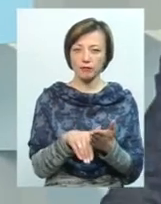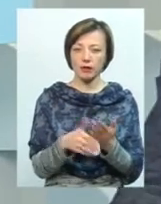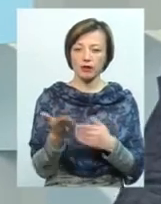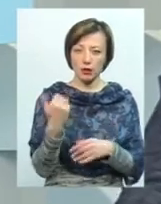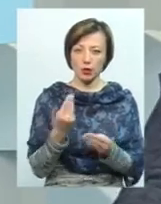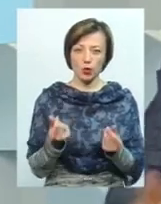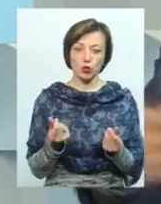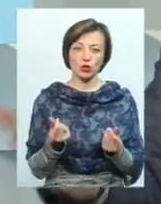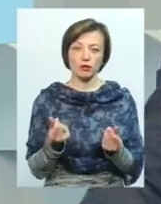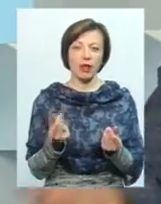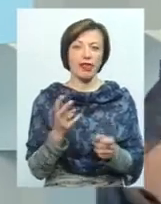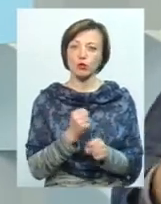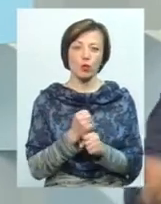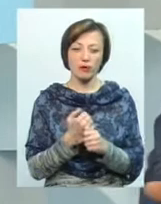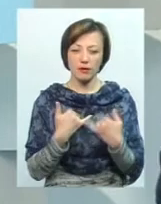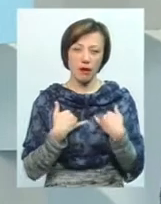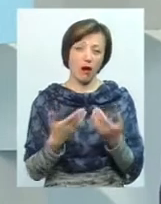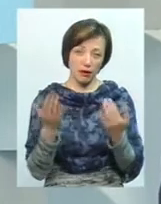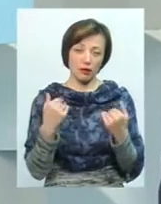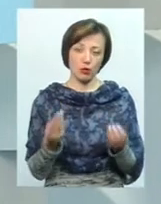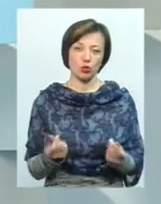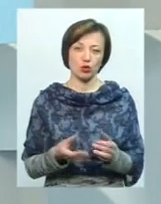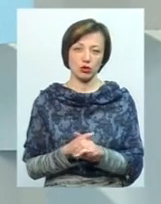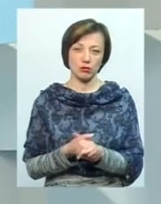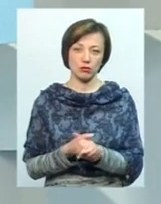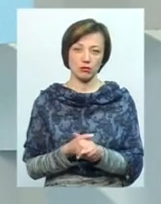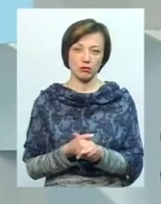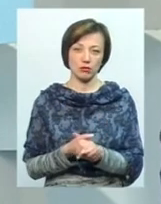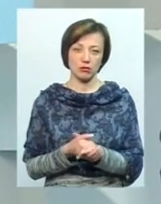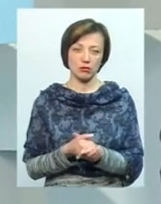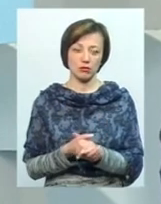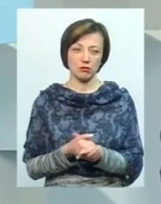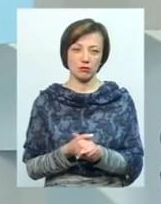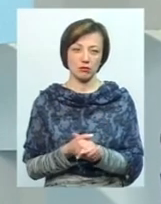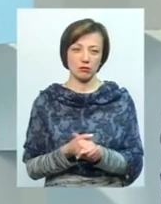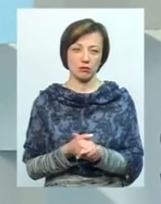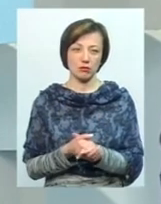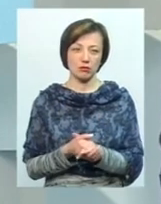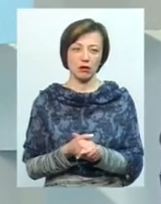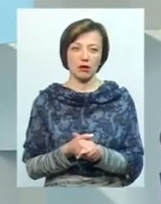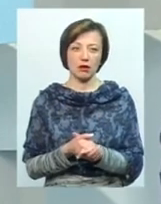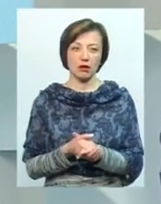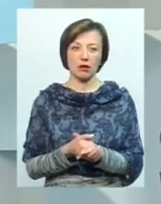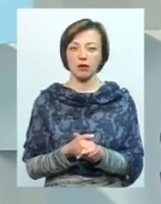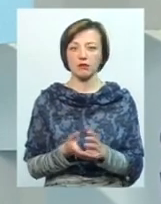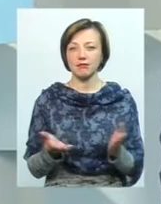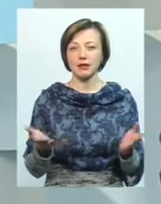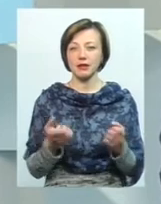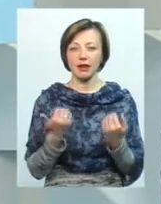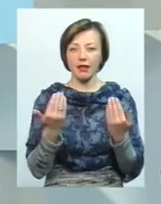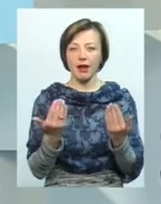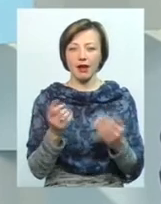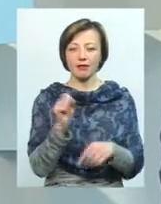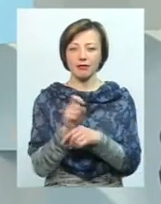дайте гроші. Не зробіть нам щось, а просто дайте гроші. Це, як я, якщо я не помиляюсь, це трохи не функція депутата